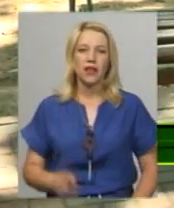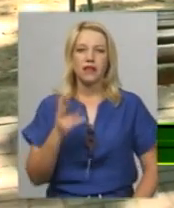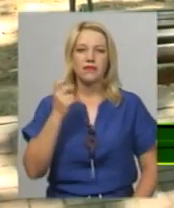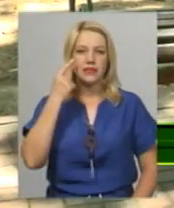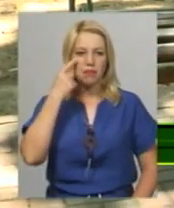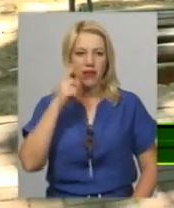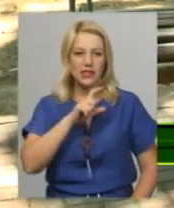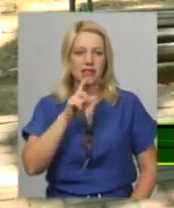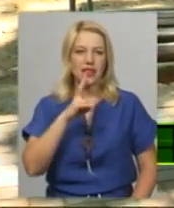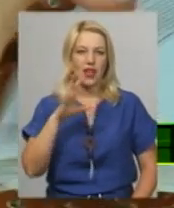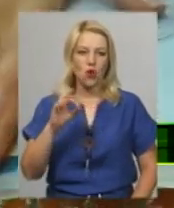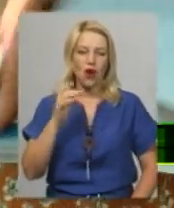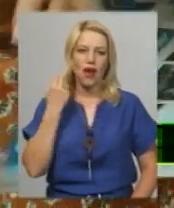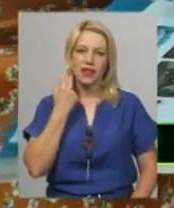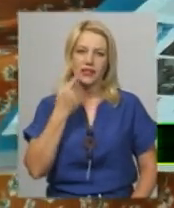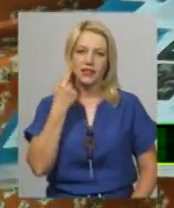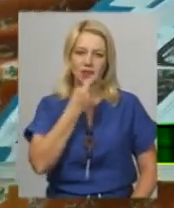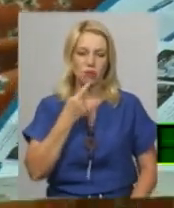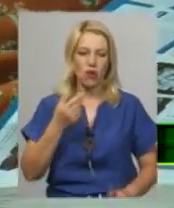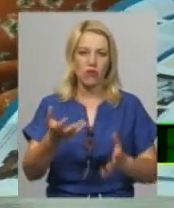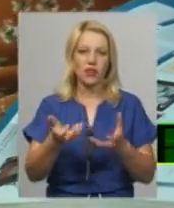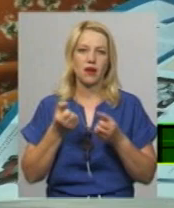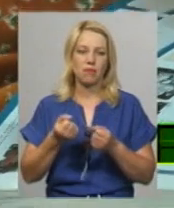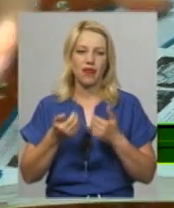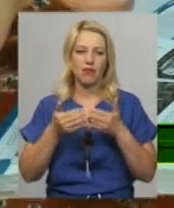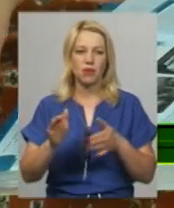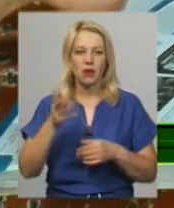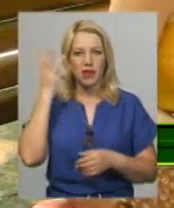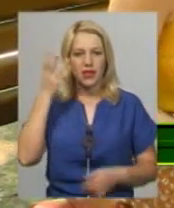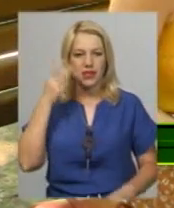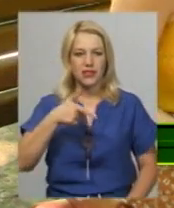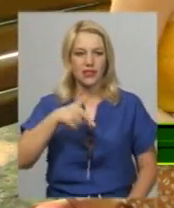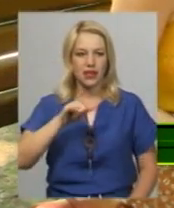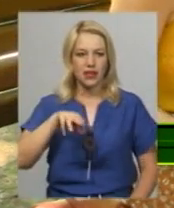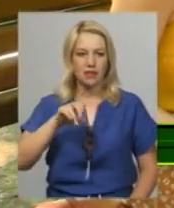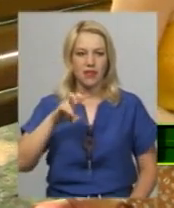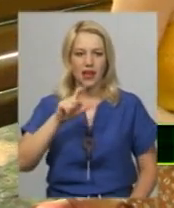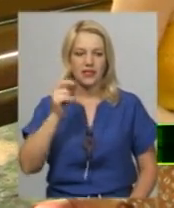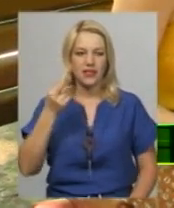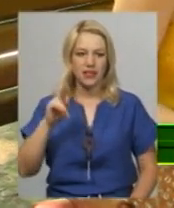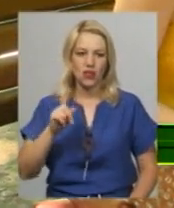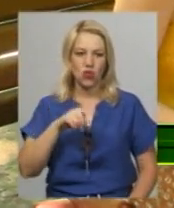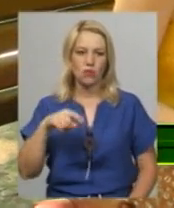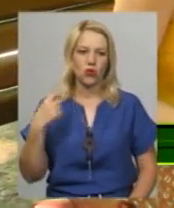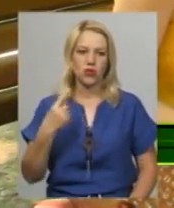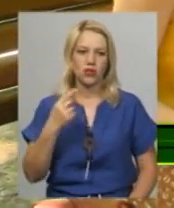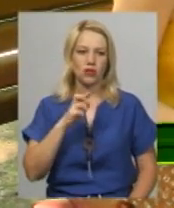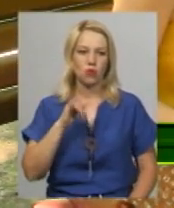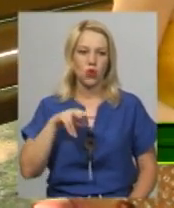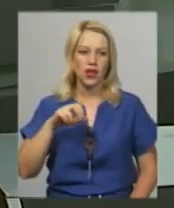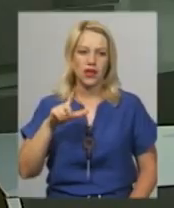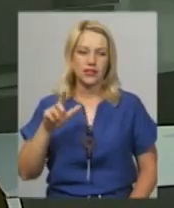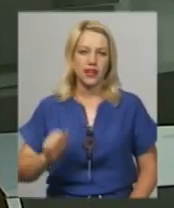на ЗНО з англійської мови набрала випускниця Хмельницької гімназії номер один імені Володимира Красицького Катерина Булеза.